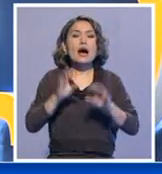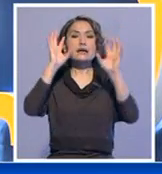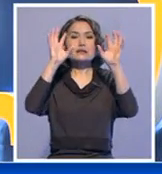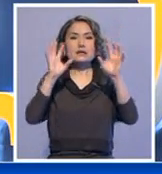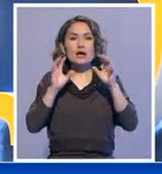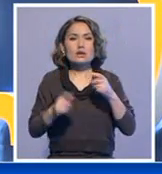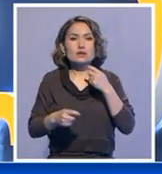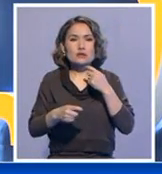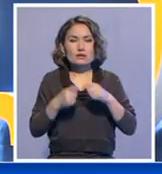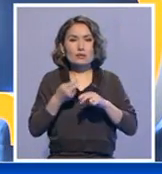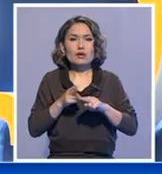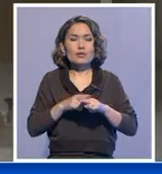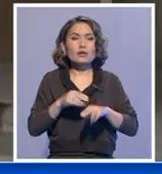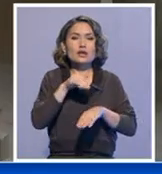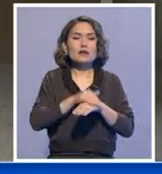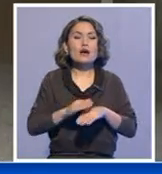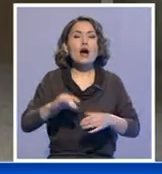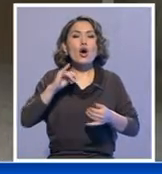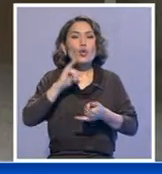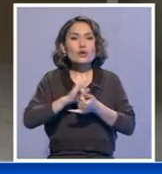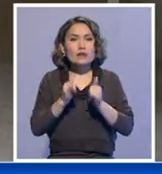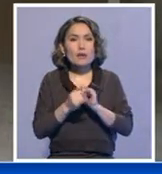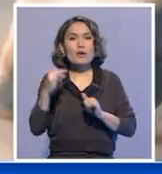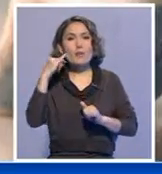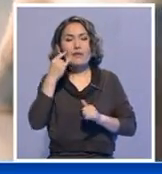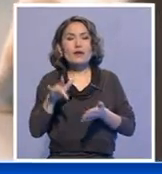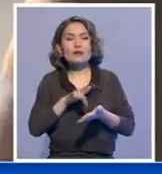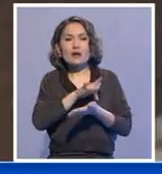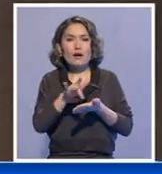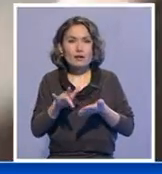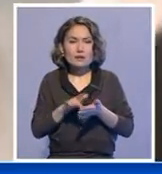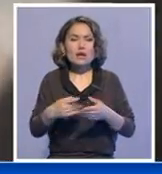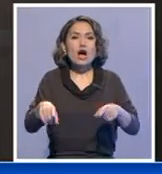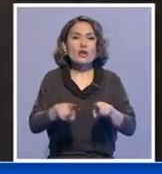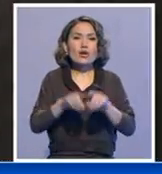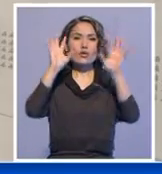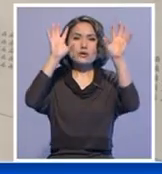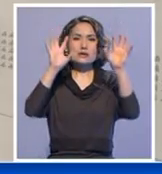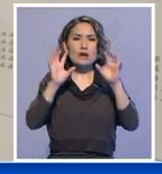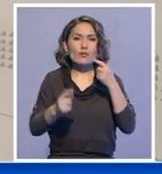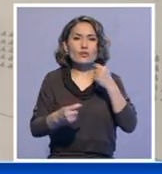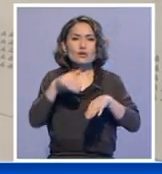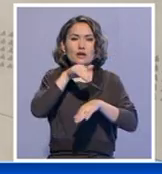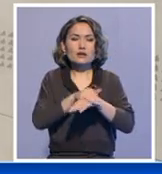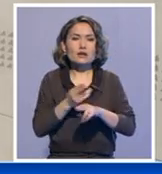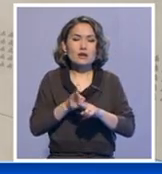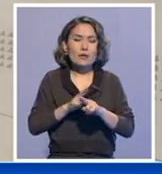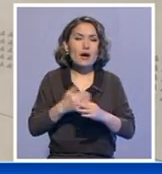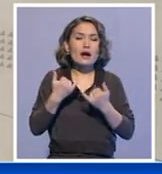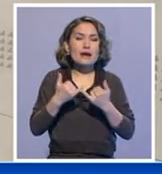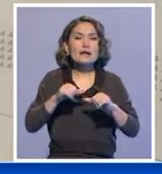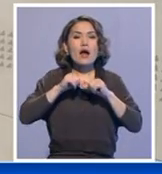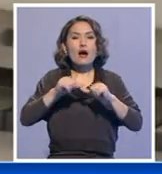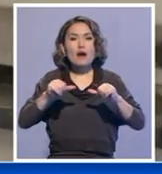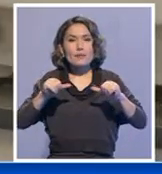Заңсыз құжаттарды сұрау директері шығыс Қазақстанмен Павладар облысында да болған. Мамандары бұл олқылықтарды жойу мақсатында сауалынама нәтижесін